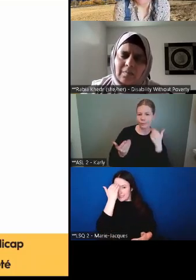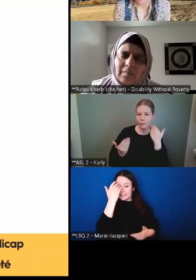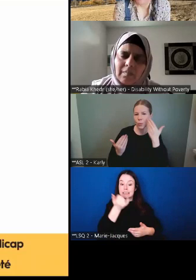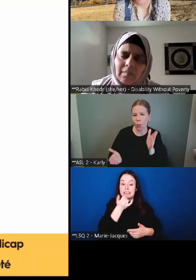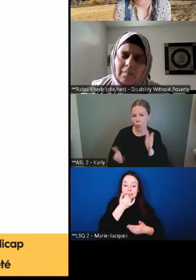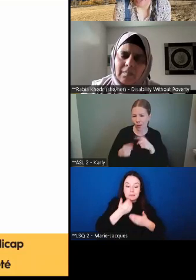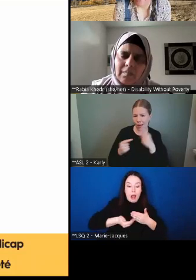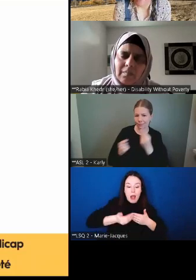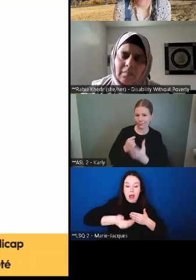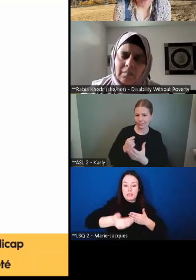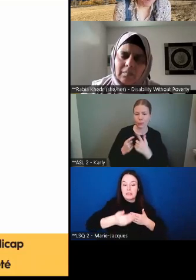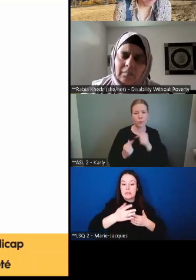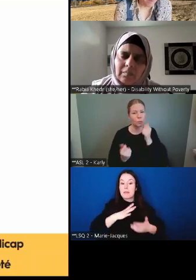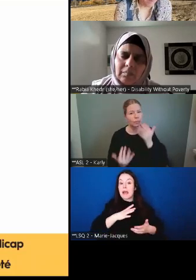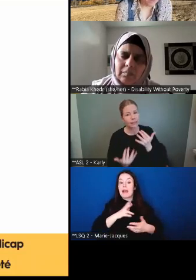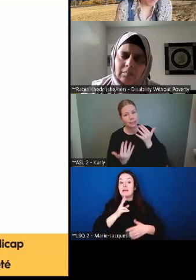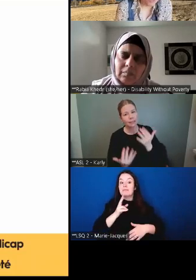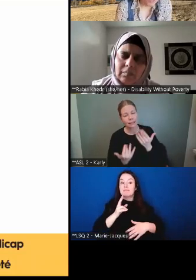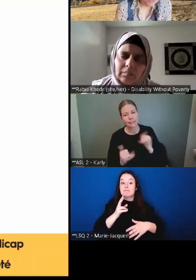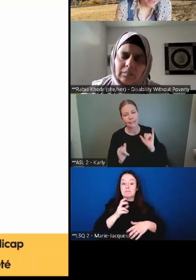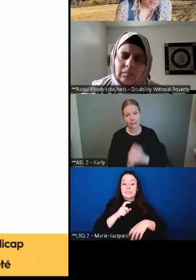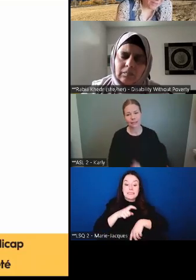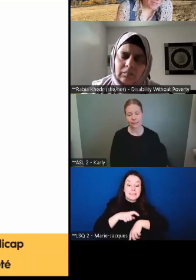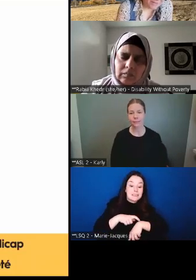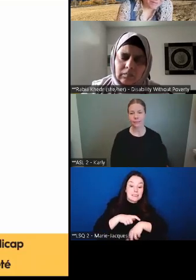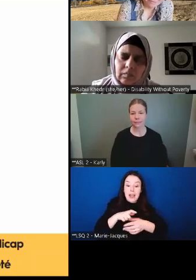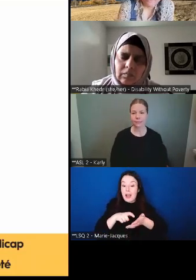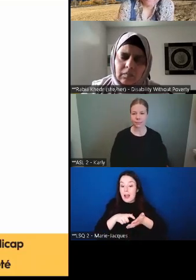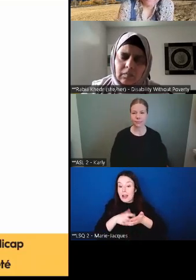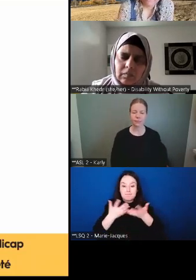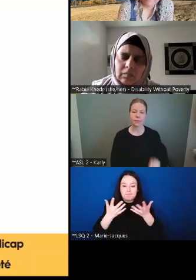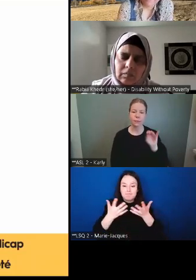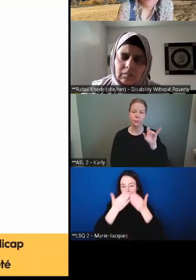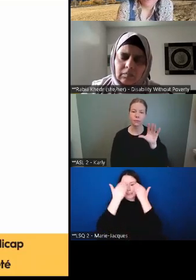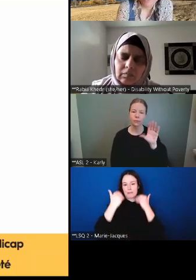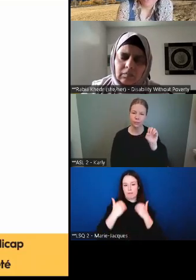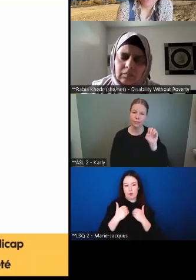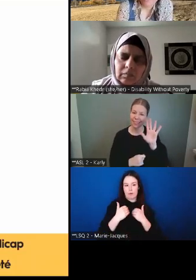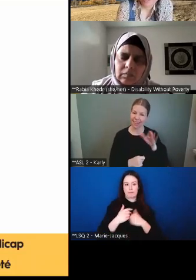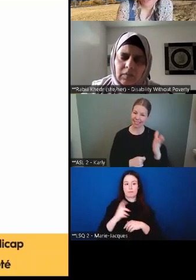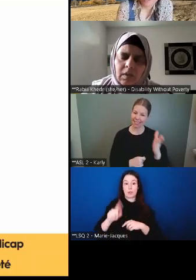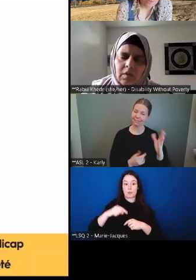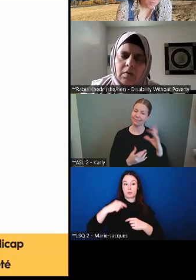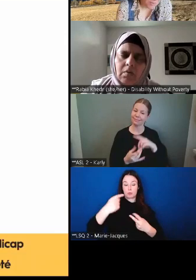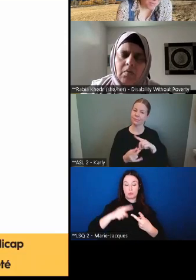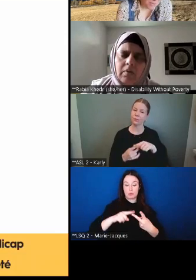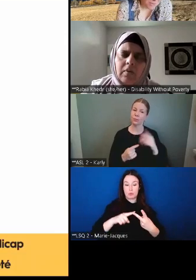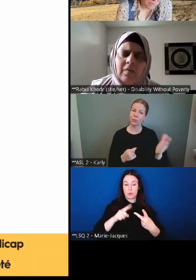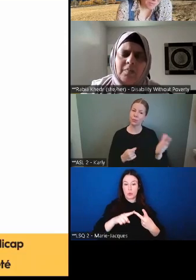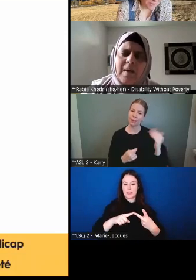pas quand ou quoi. Et donc, ça, ça nous amène au prochain point, Radia, qui est la dignité.